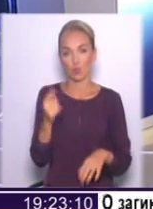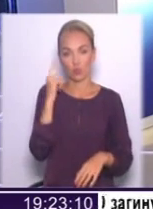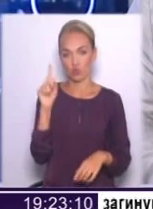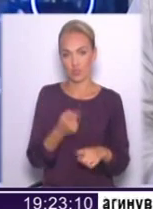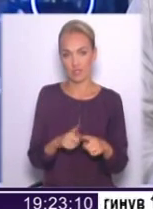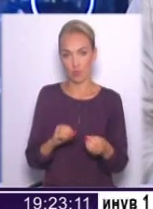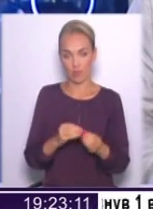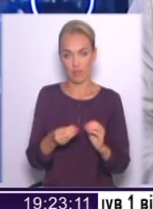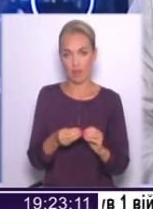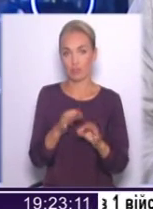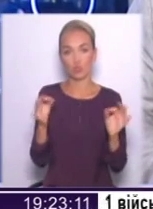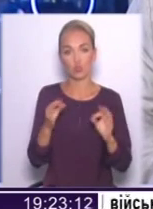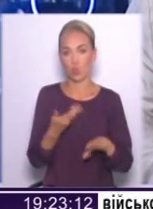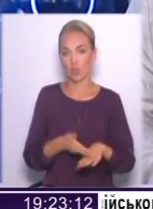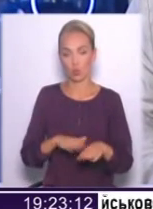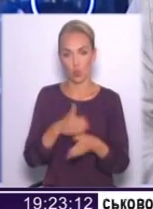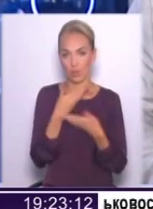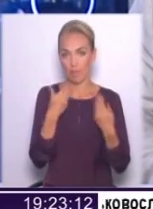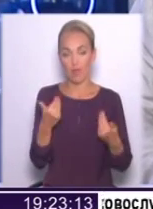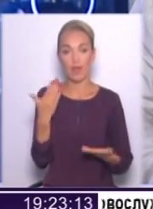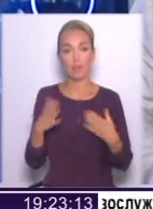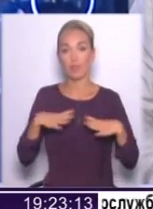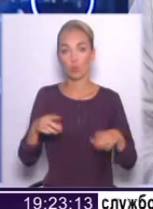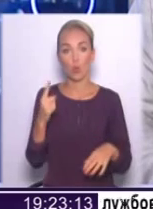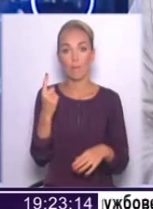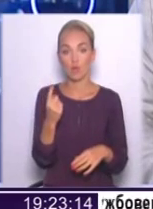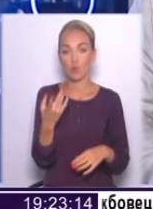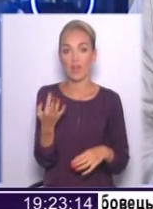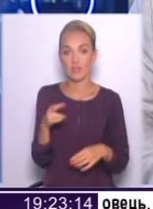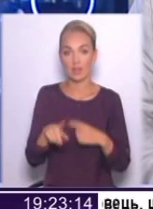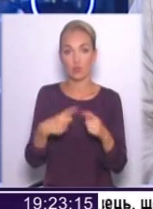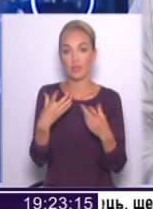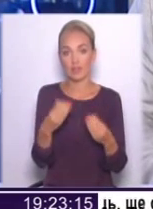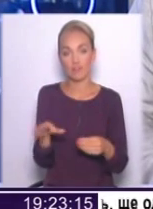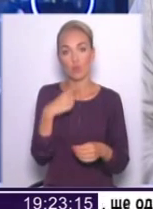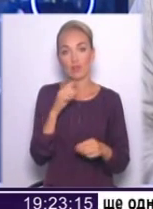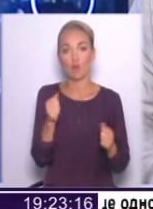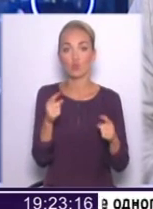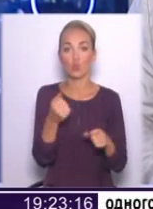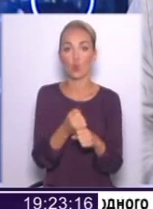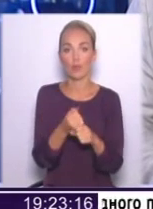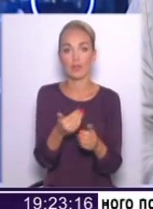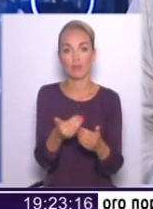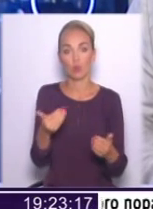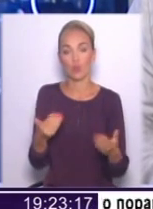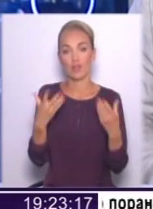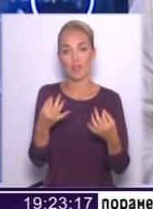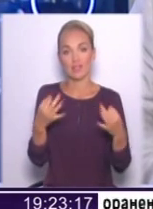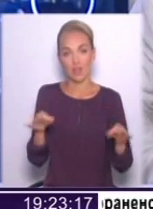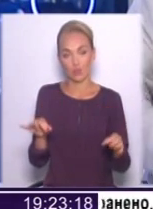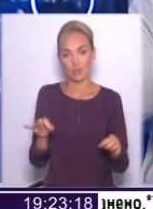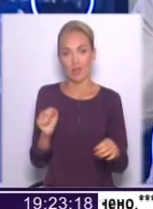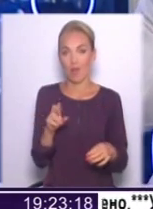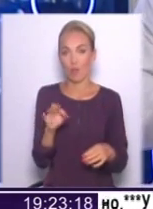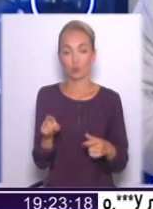нічого тут складного чи проблематичного немає. Якби не було першого вересня, на наступний день то всі говорили, а чому ви робите це напередодні Дня Незалежності, або чому ви